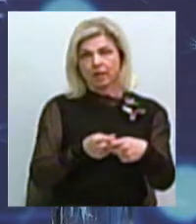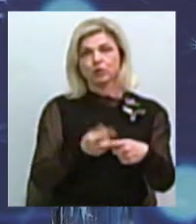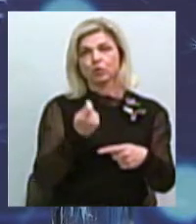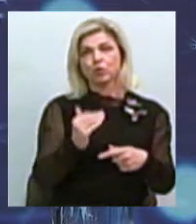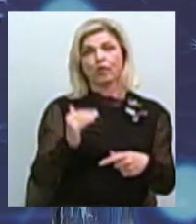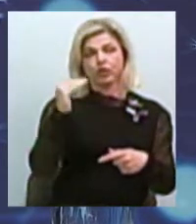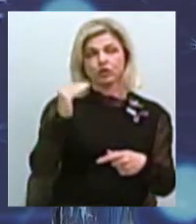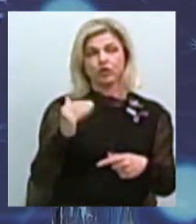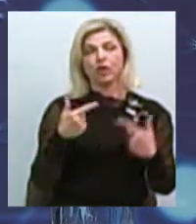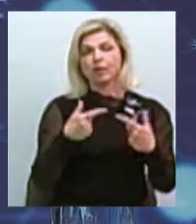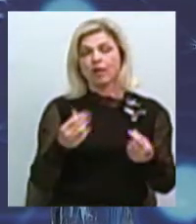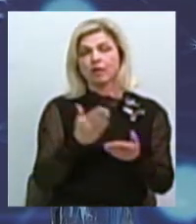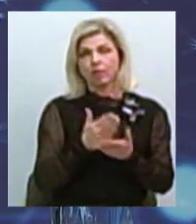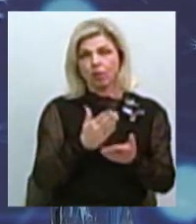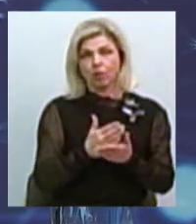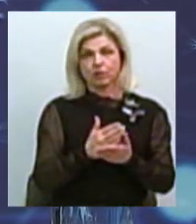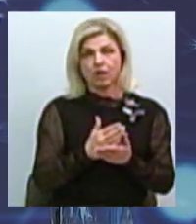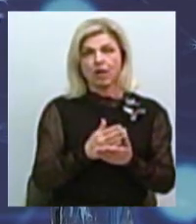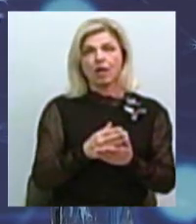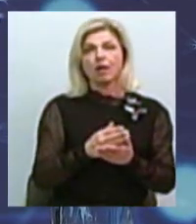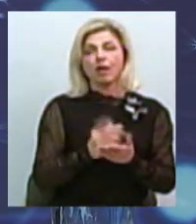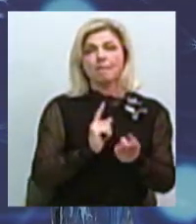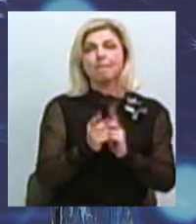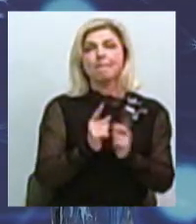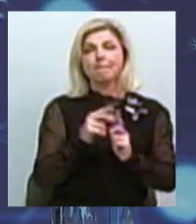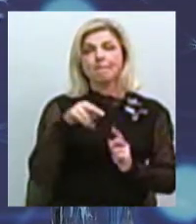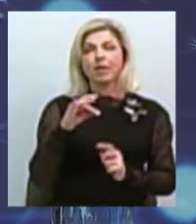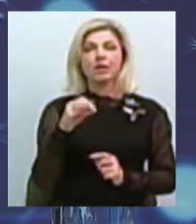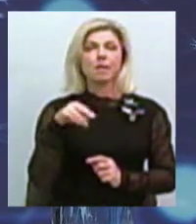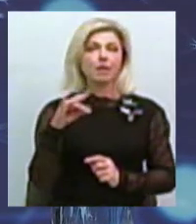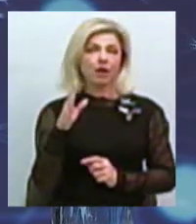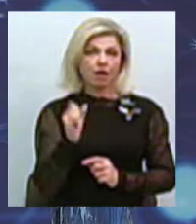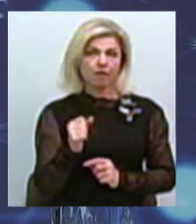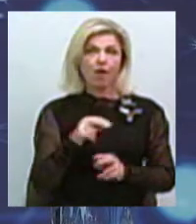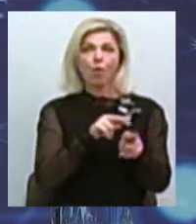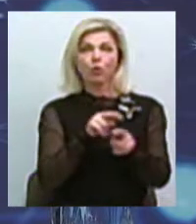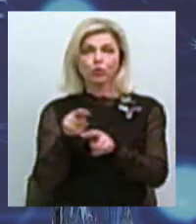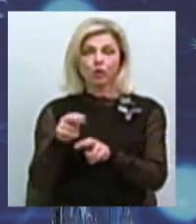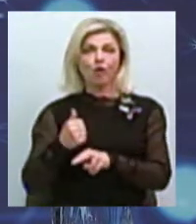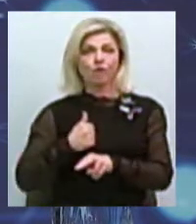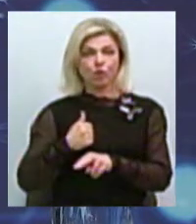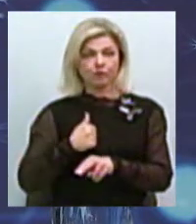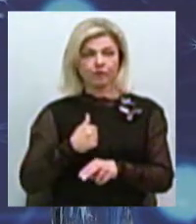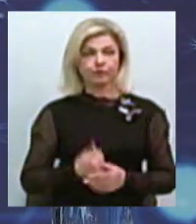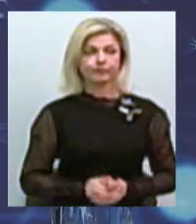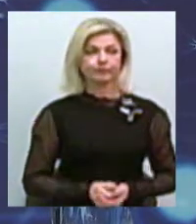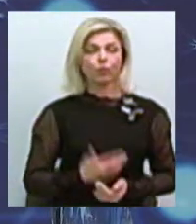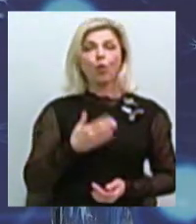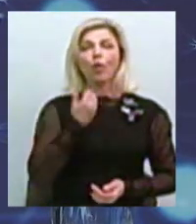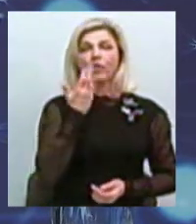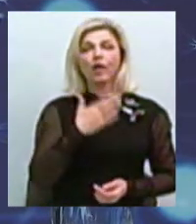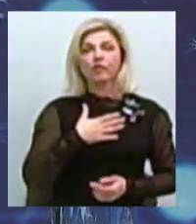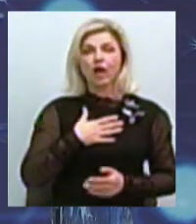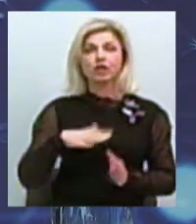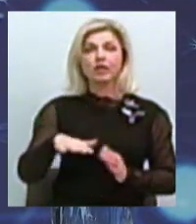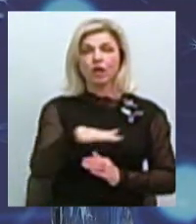верфі, знаходиться бродова перепарала, яку контролювали римські військові, коли наша територія входила до складу